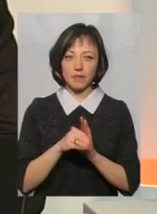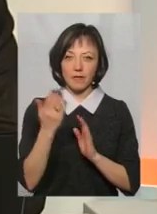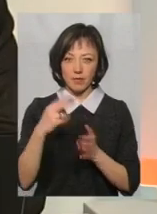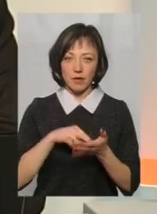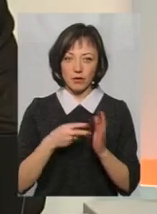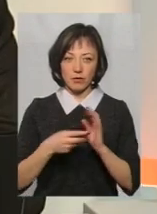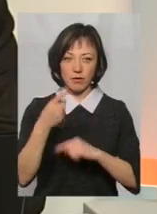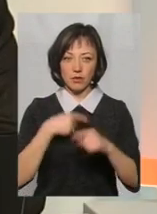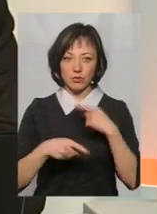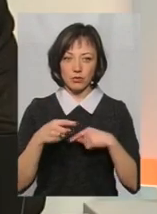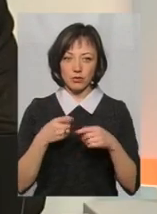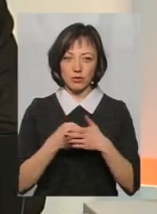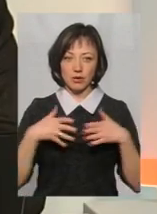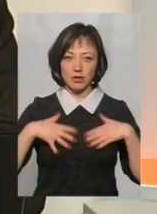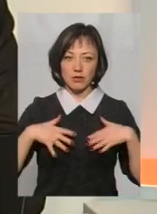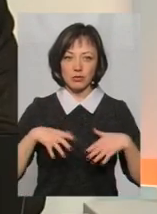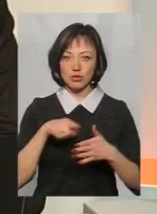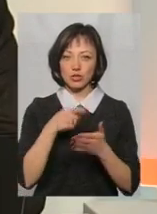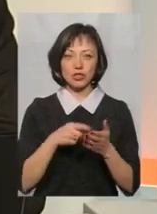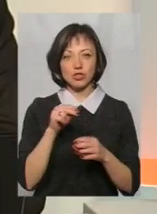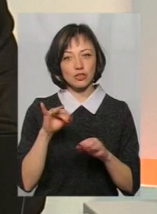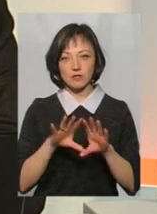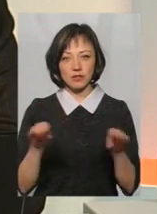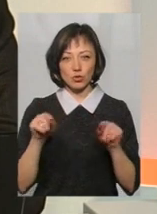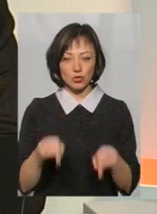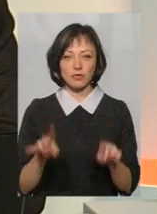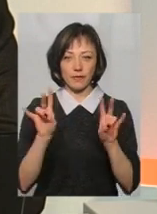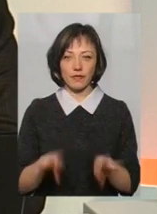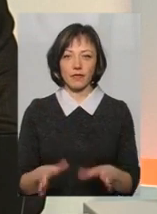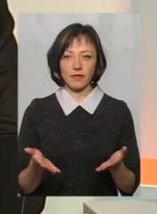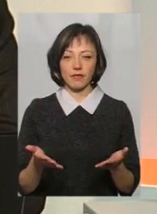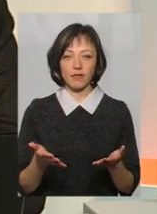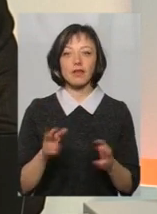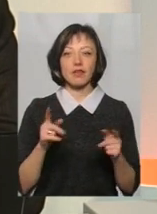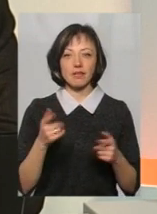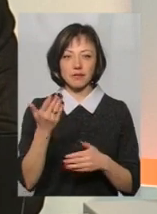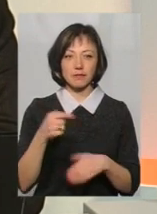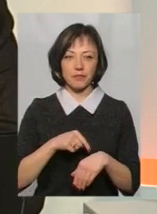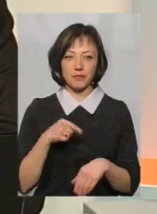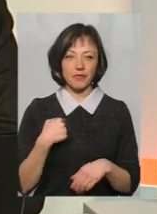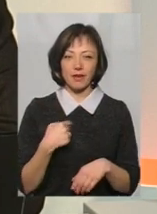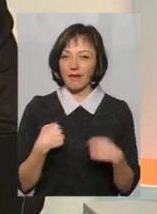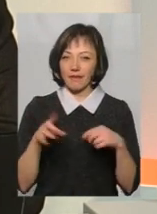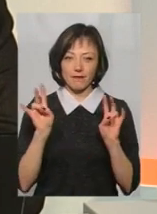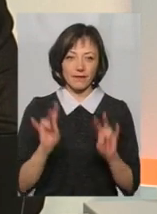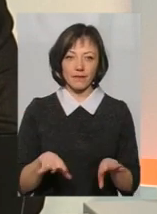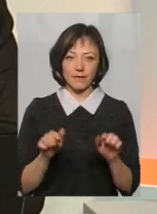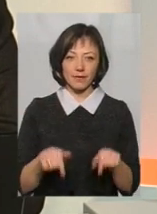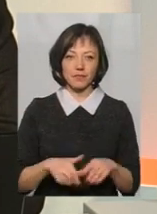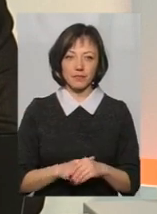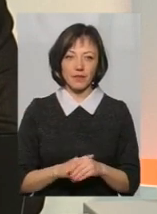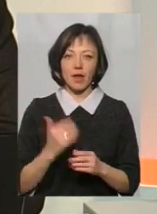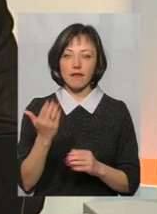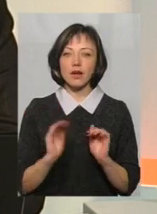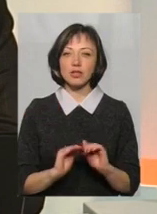ви плануєте повернутися назад? Чи вже, все ж таки, мабуть, тут будете, чи поїдете назад? Ні-ні, я тут буду. Тут. А